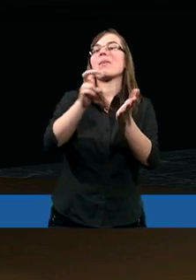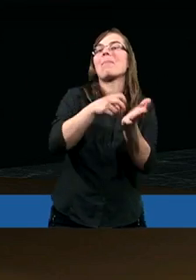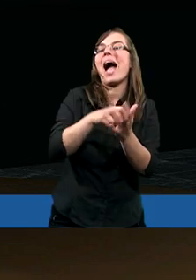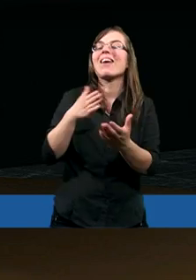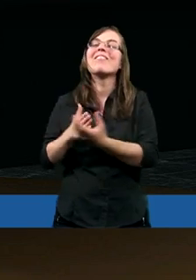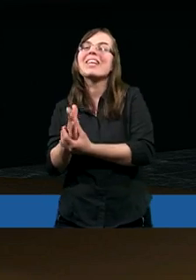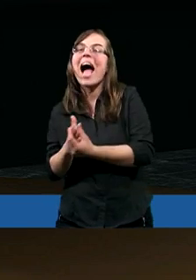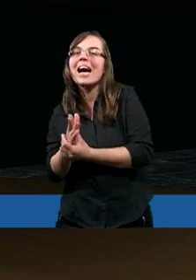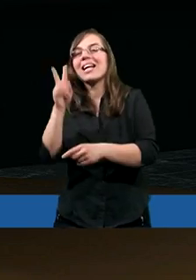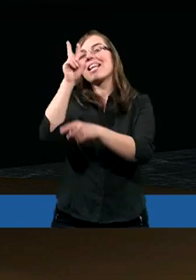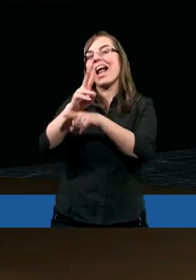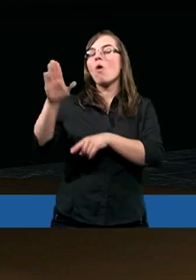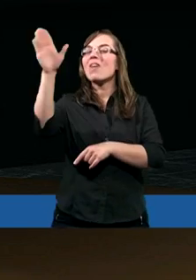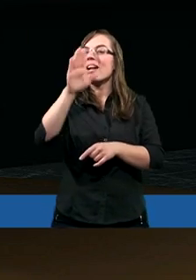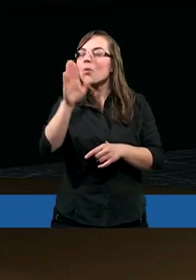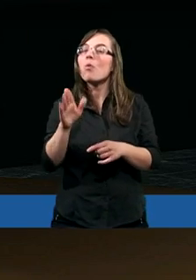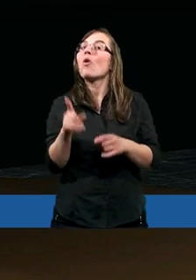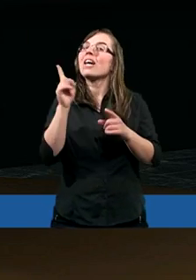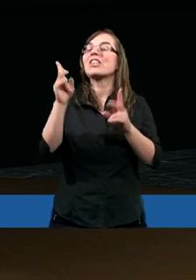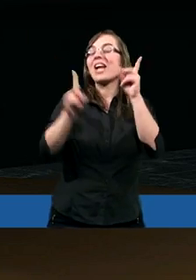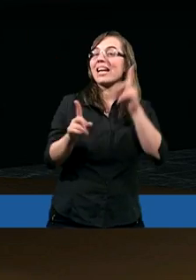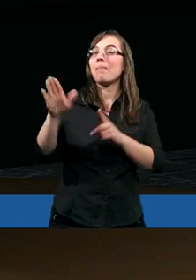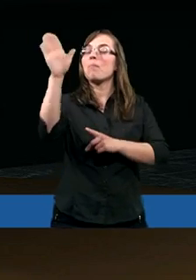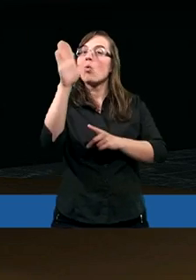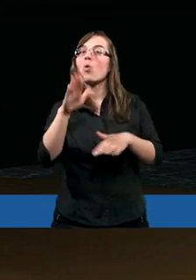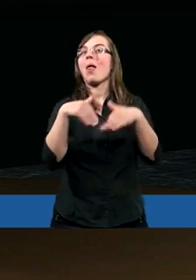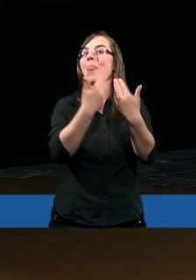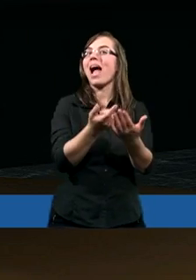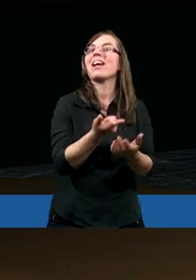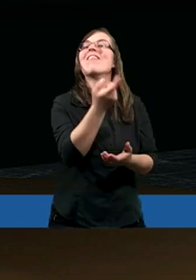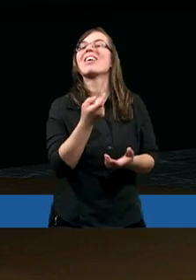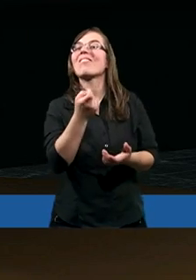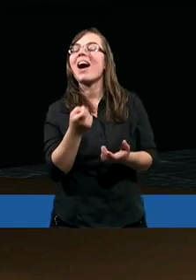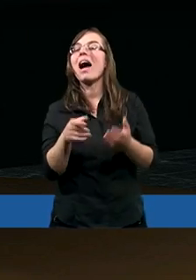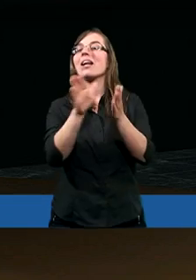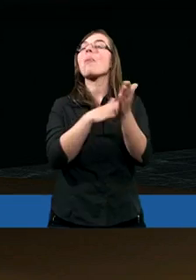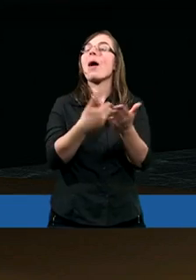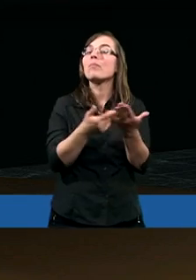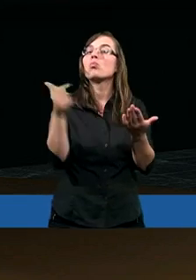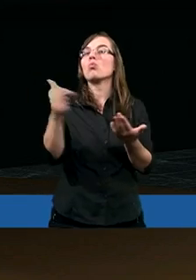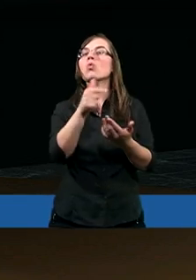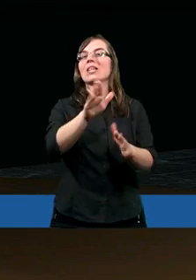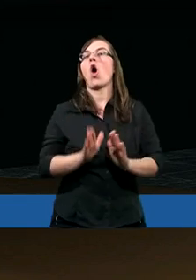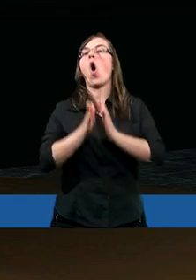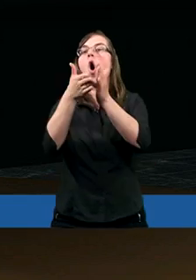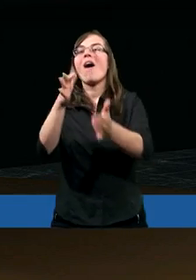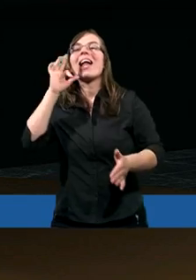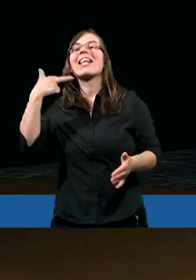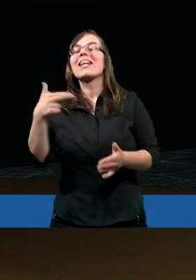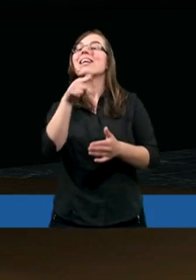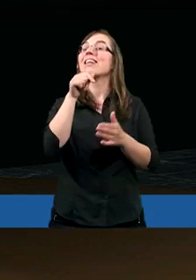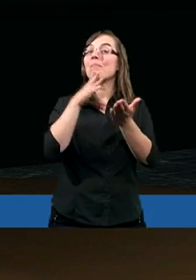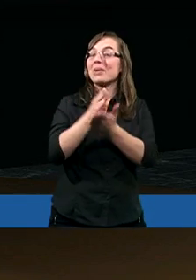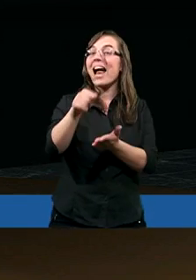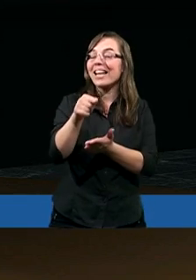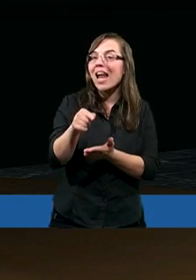jest dojrzały, to wtedy Pan Bóg daje mu największe wyzwanie, ofiarowanie swojego syna. I on przychodzi tą próbę wiary.